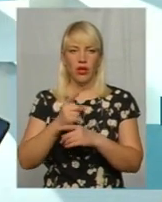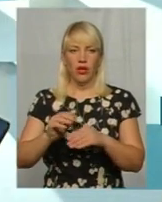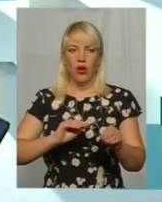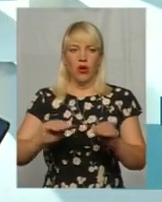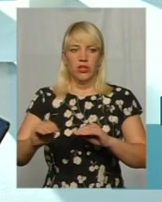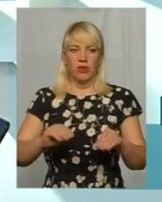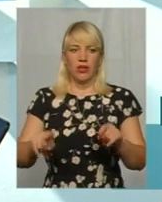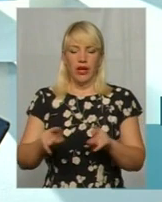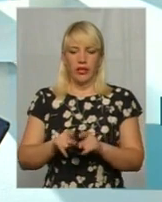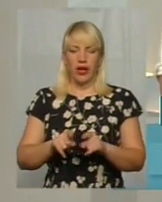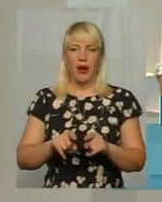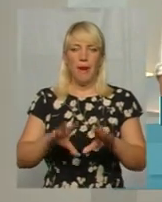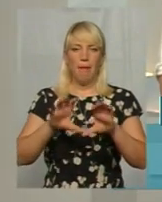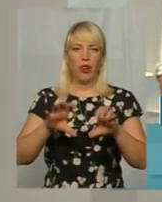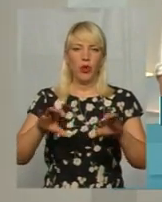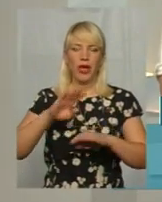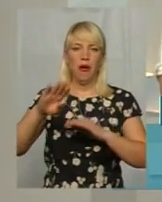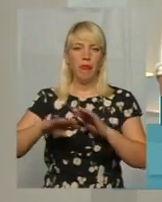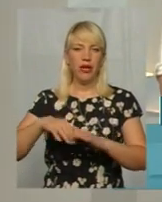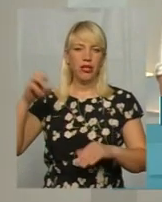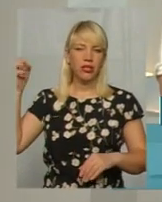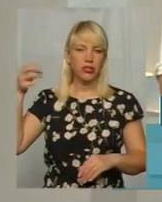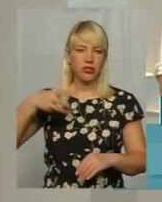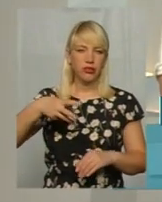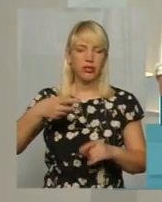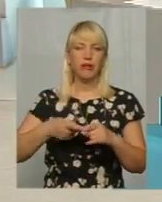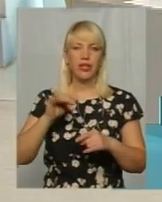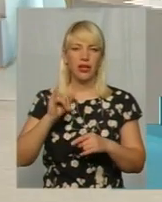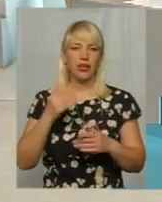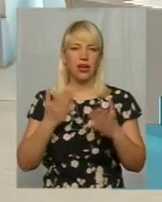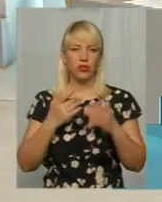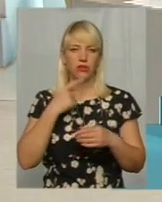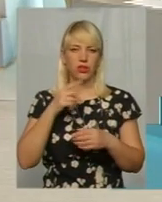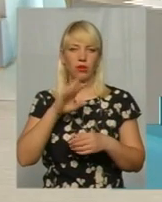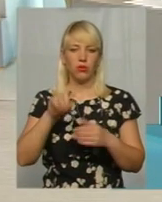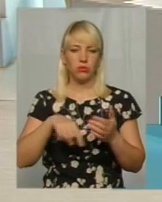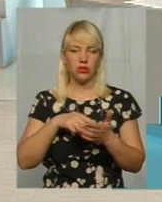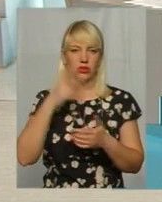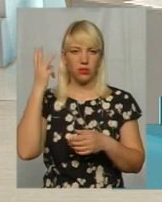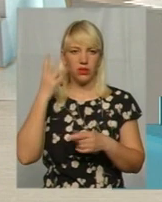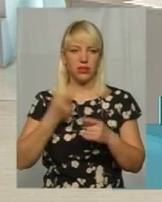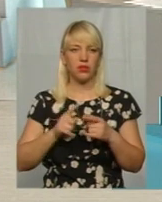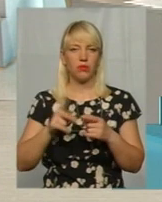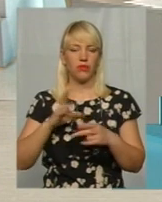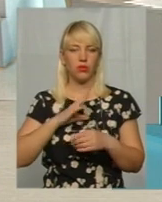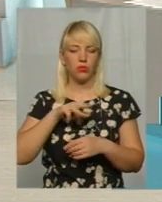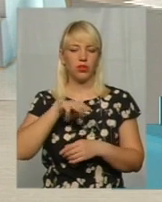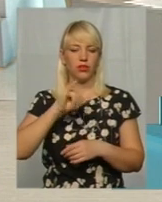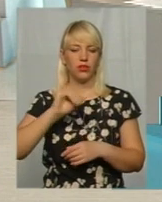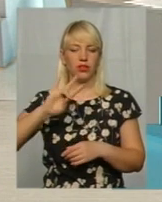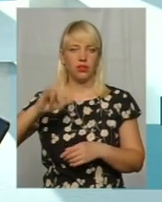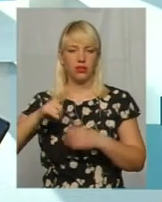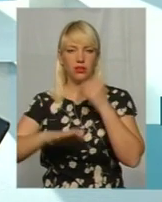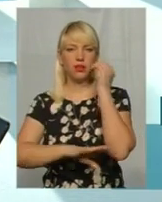батуту під прямим сонячним промінням. Зазвичай, якщо подивитися по місту Хмельницькому, то всі батути розміщені або десь в тіні ТРФ,